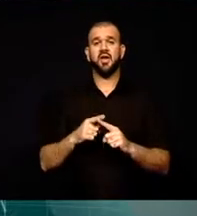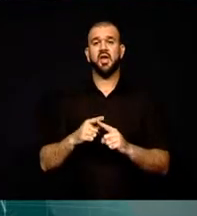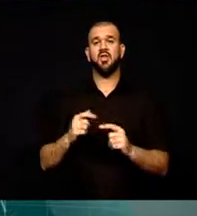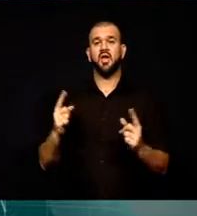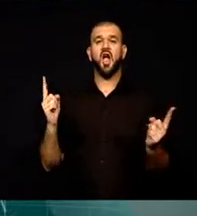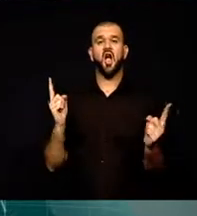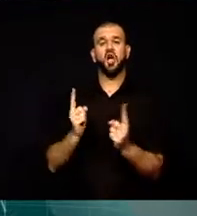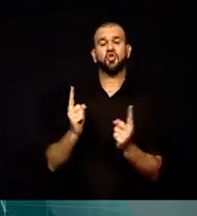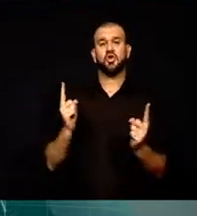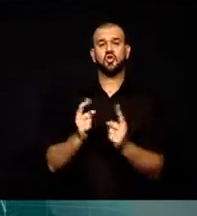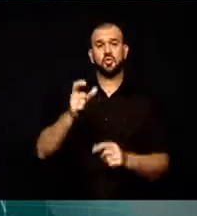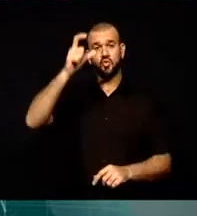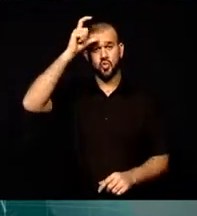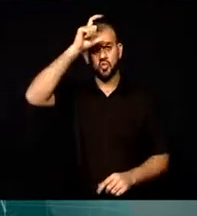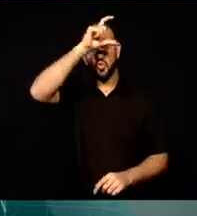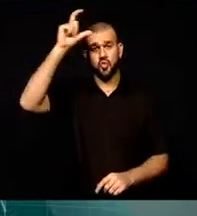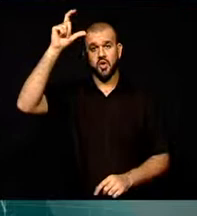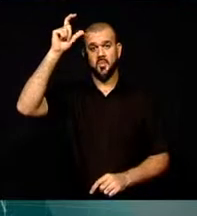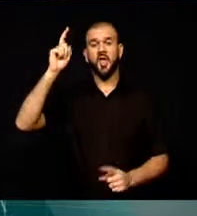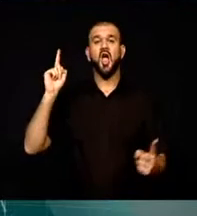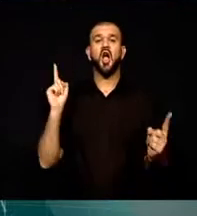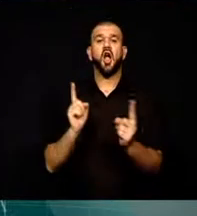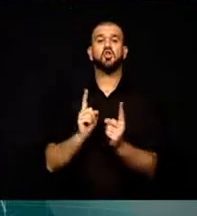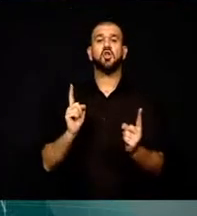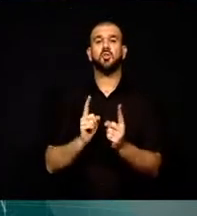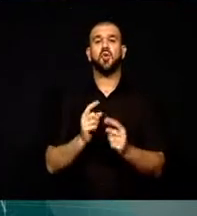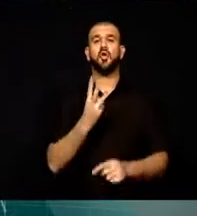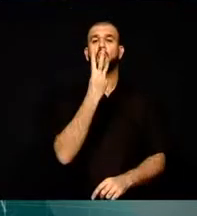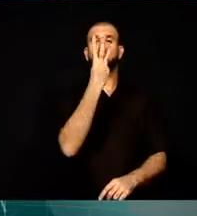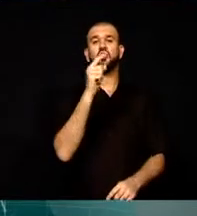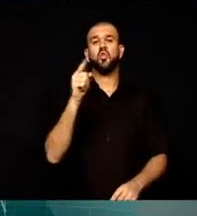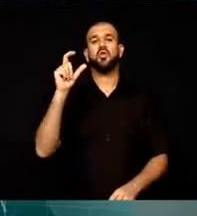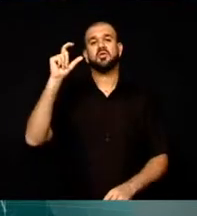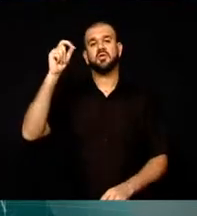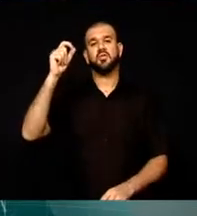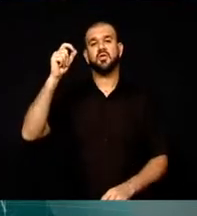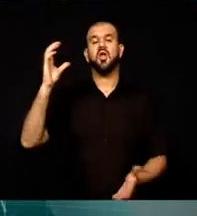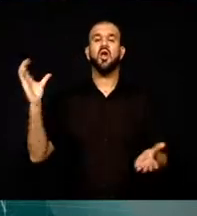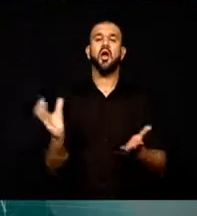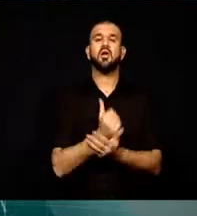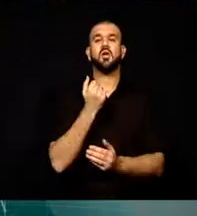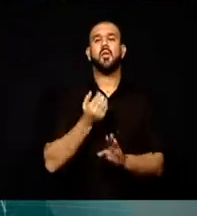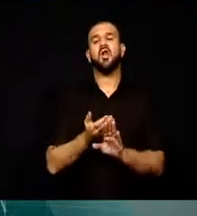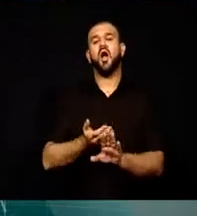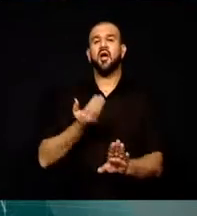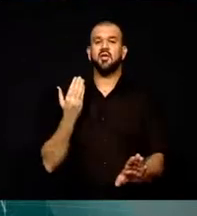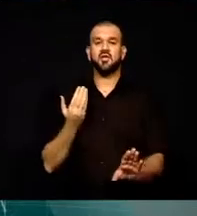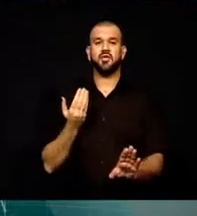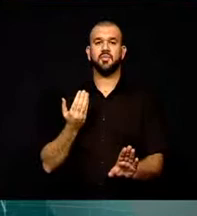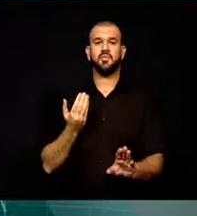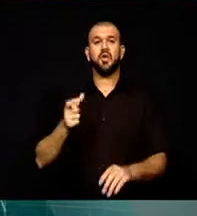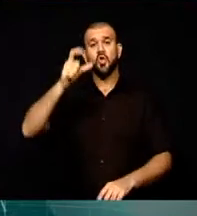Türkiye bu galibiyetle gruptaki puanını 6'ya çıkarırken, Kıbrıs